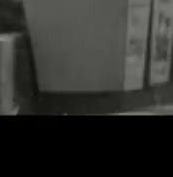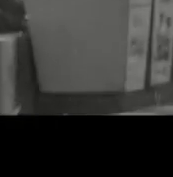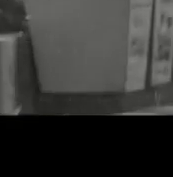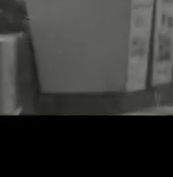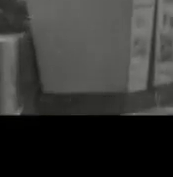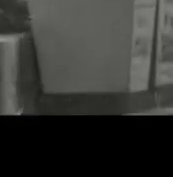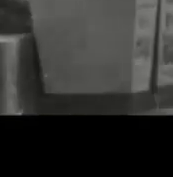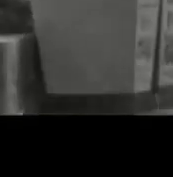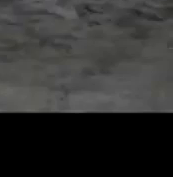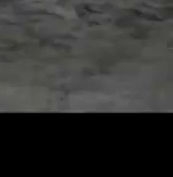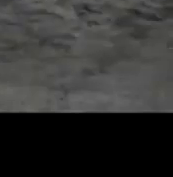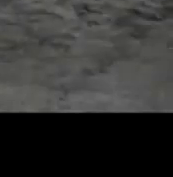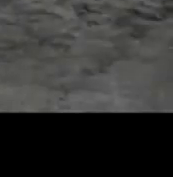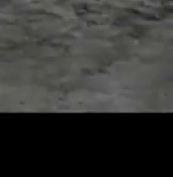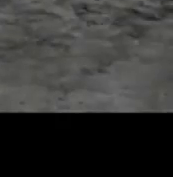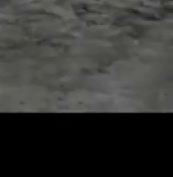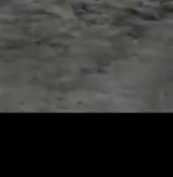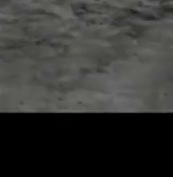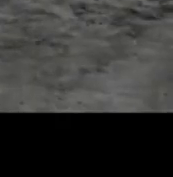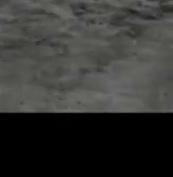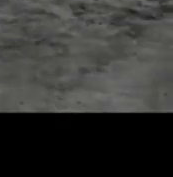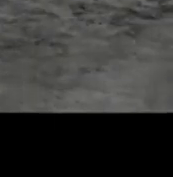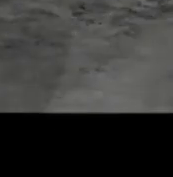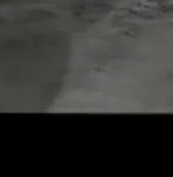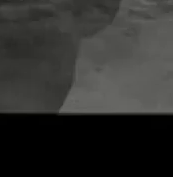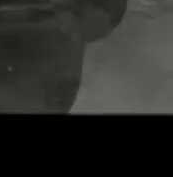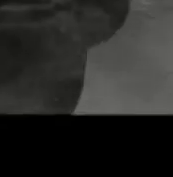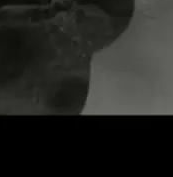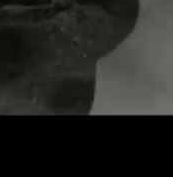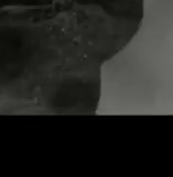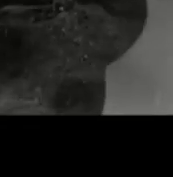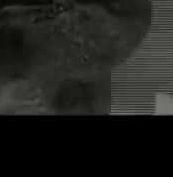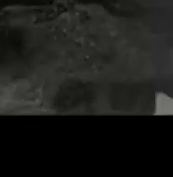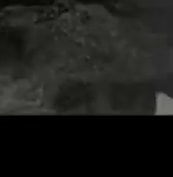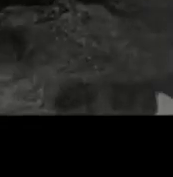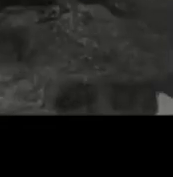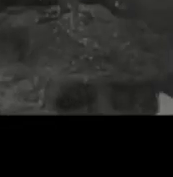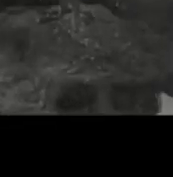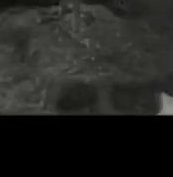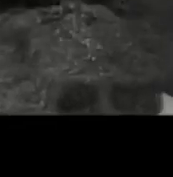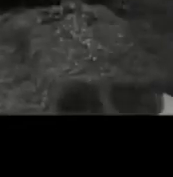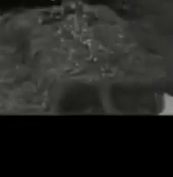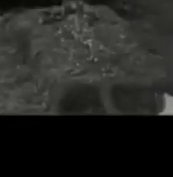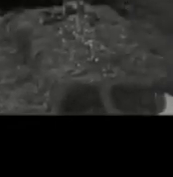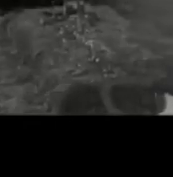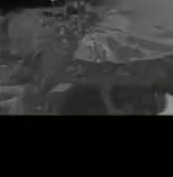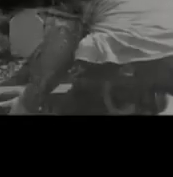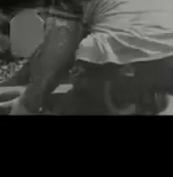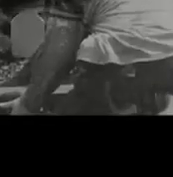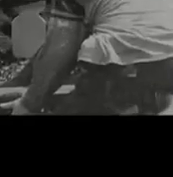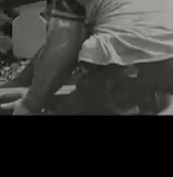Tidak satu. Tidak dua. Mereka pergi bergerogol dalam gelombang bernama...